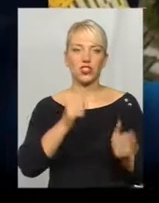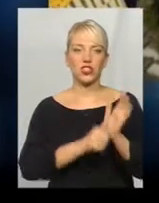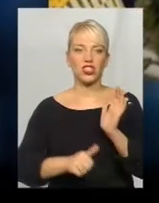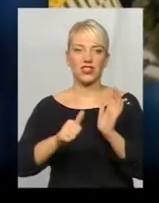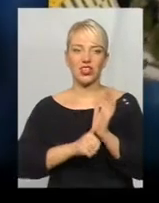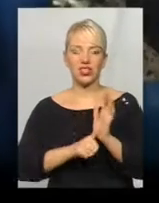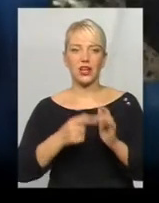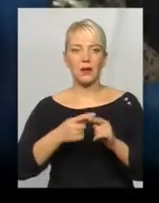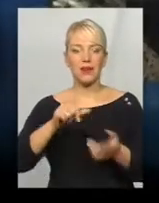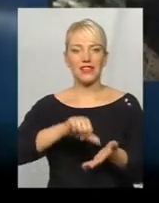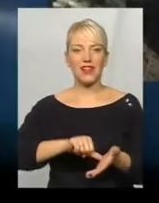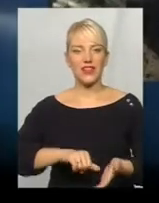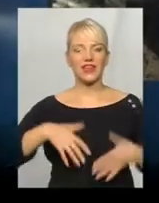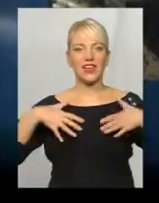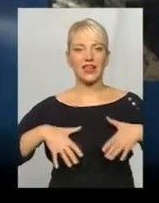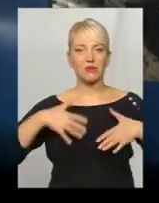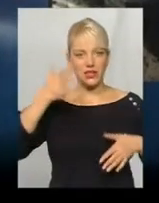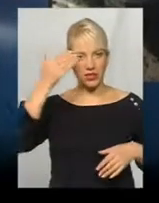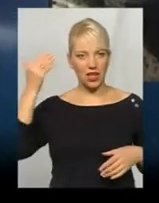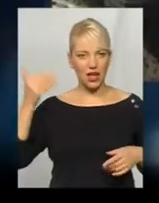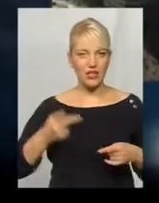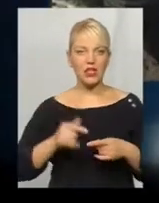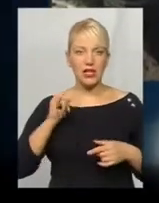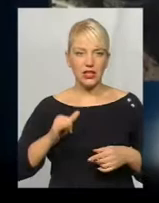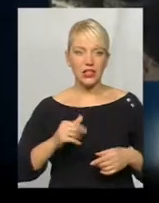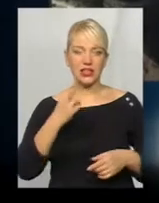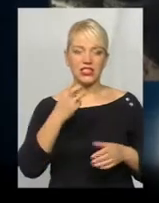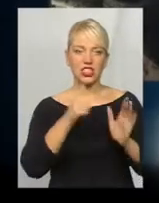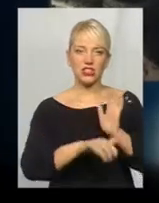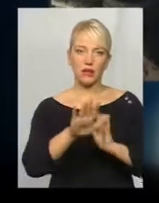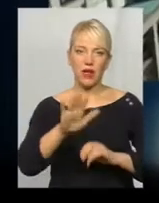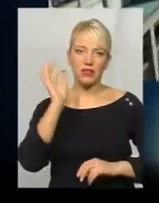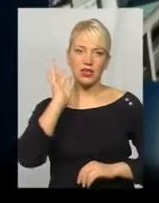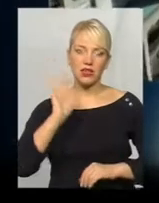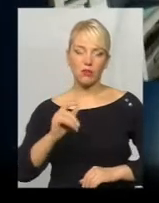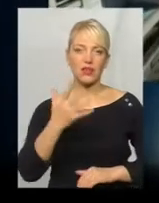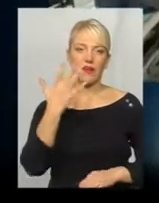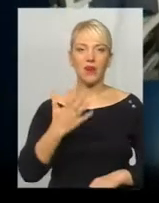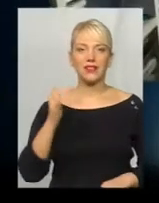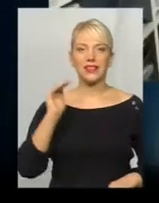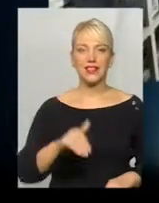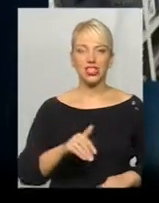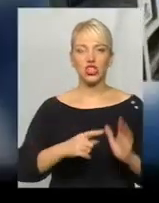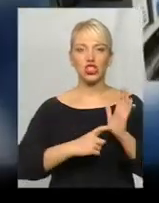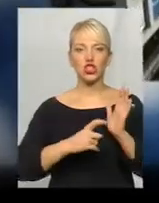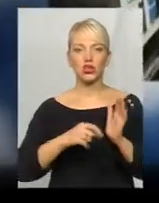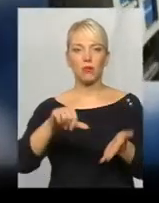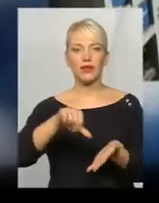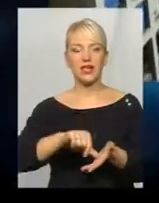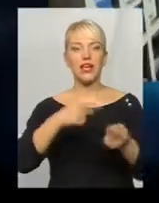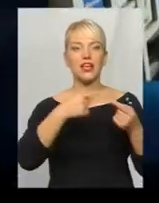представники кримських татар, 365 німців та понад 5,600 представників